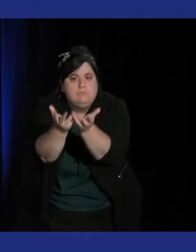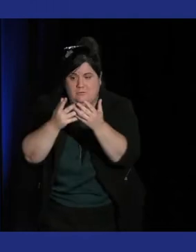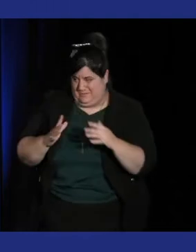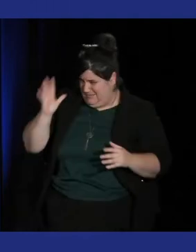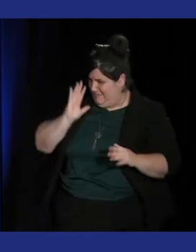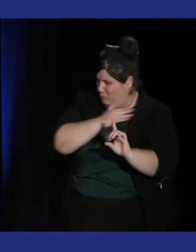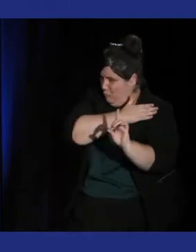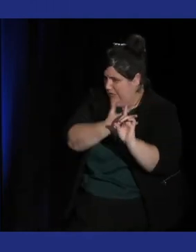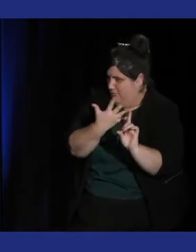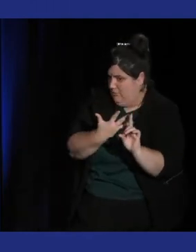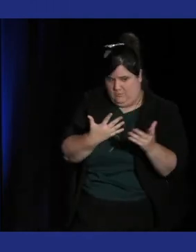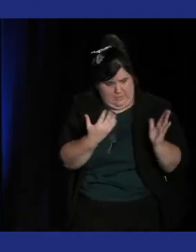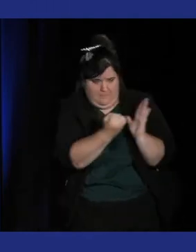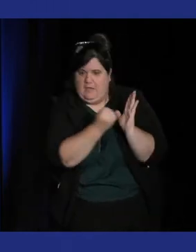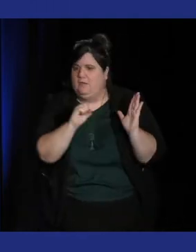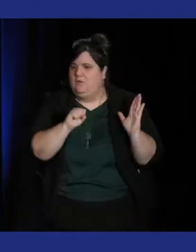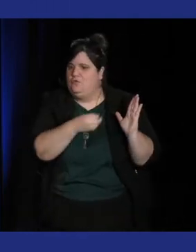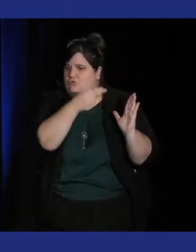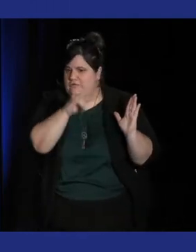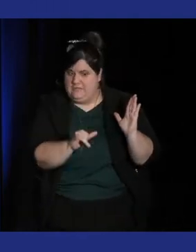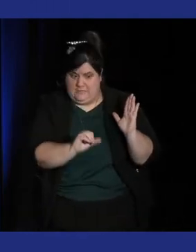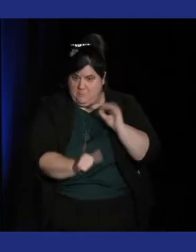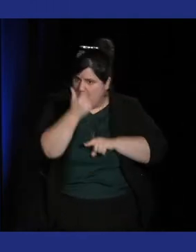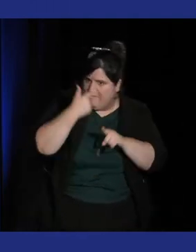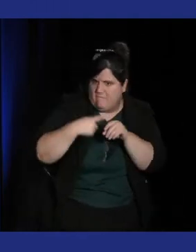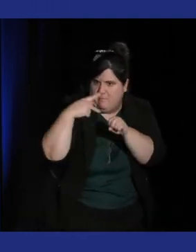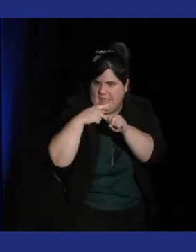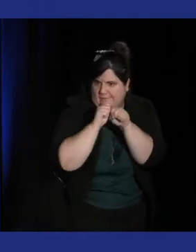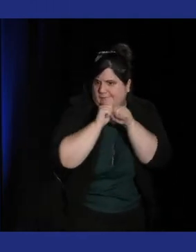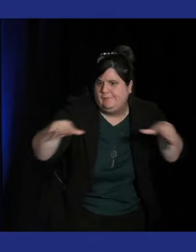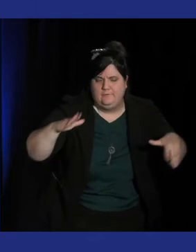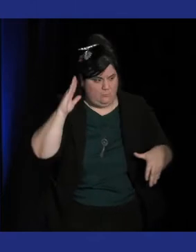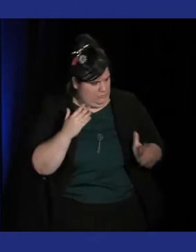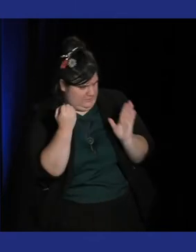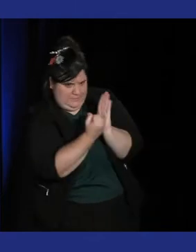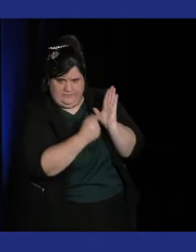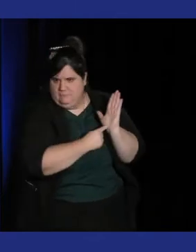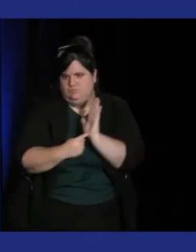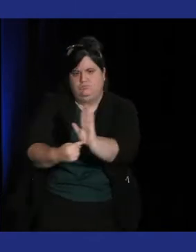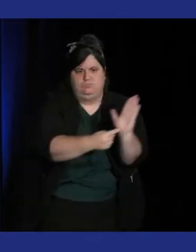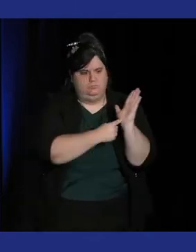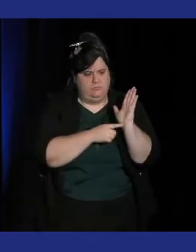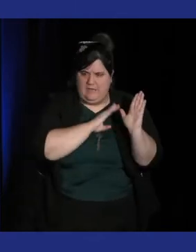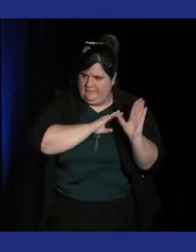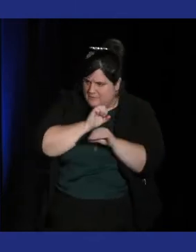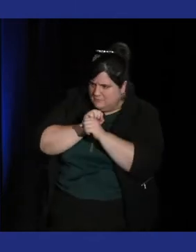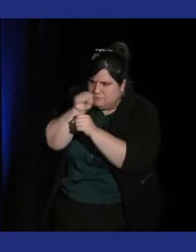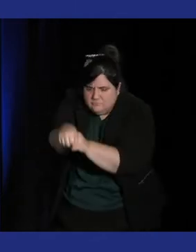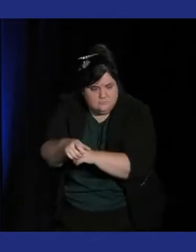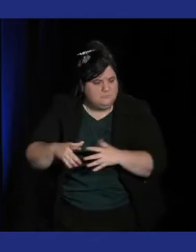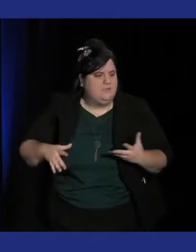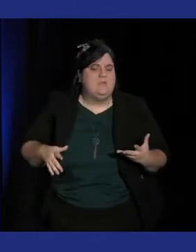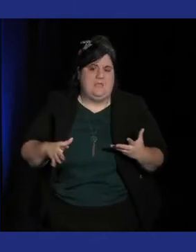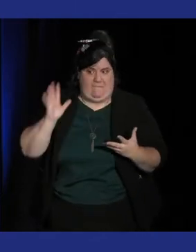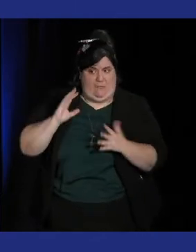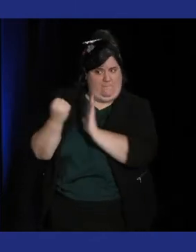ils avaient besoin en fait de marquer un petit peu leur identité face il y avait Nintendo qui était là depuis très longtemps, il